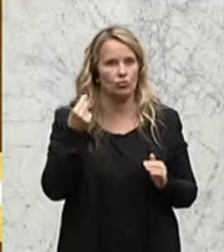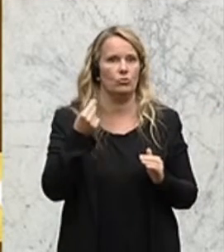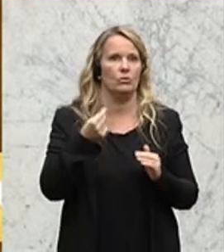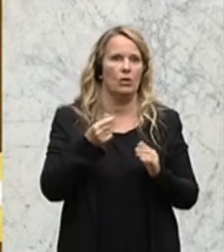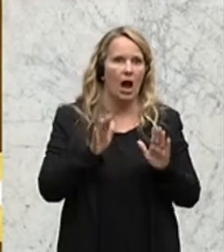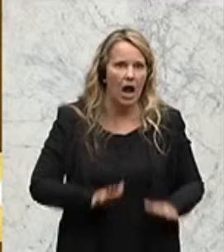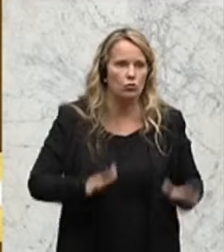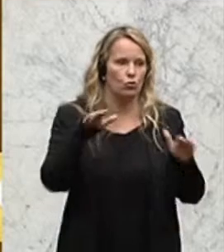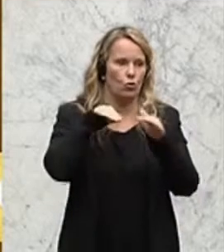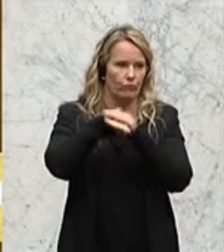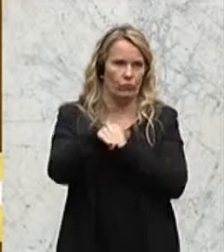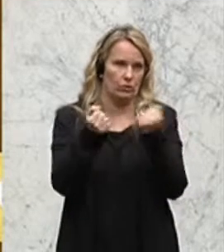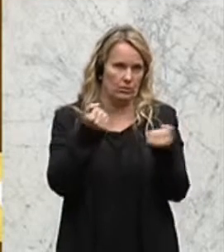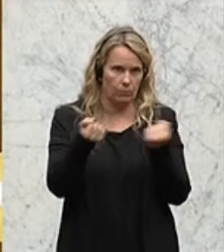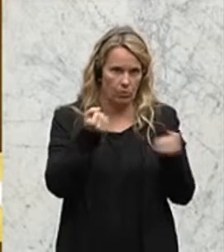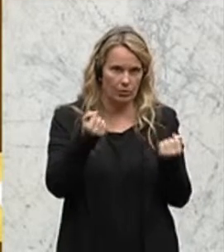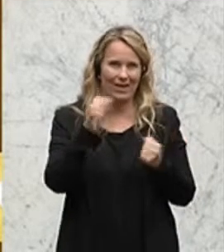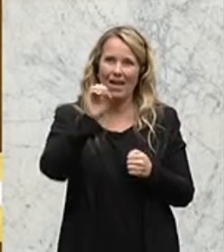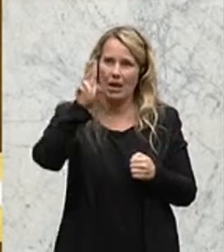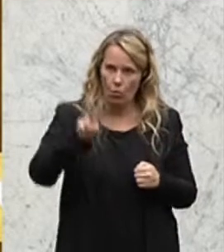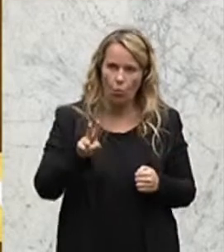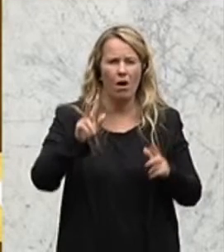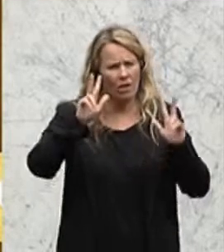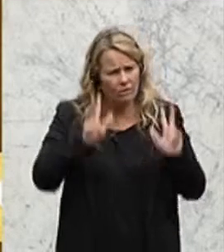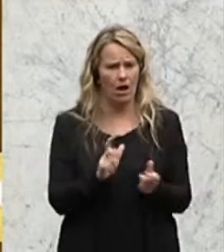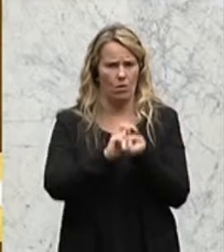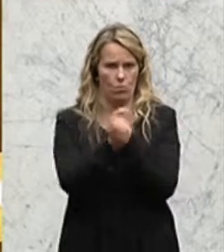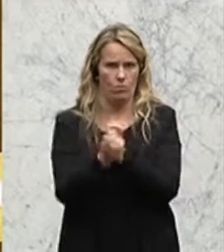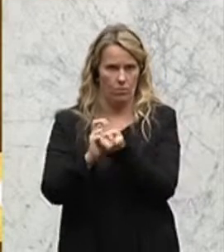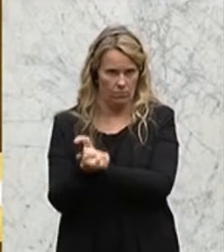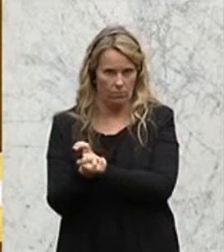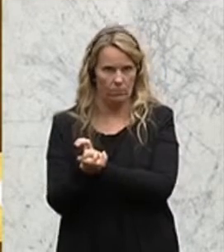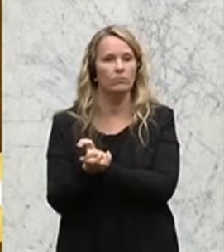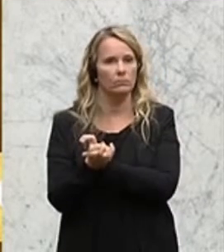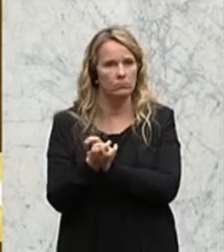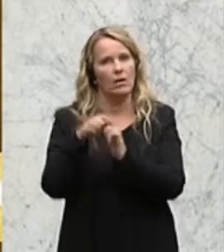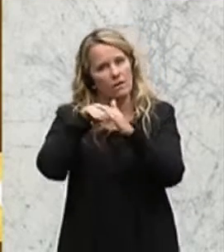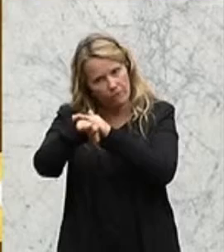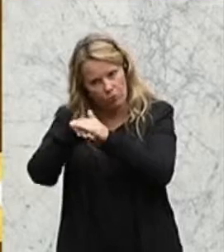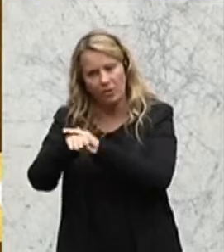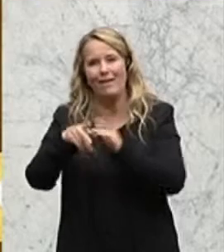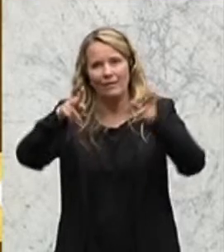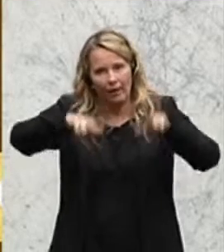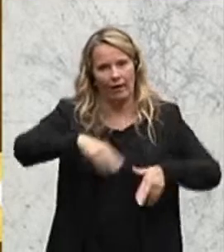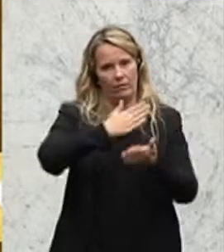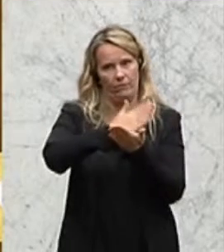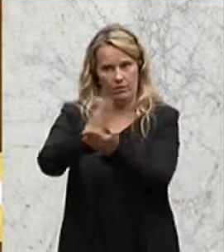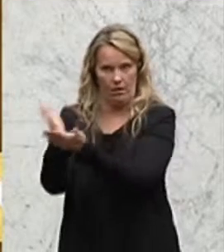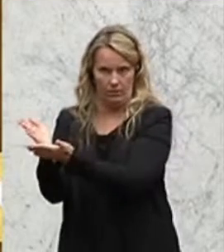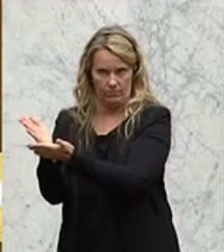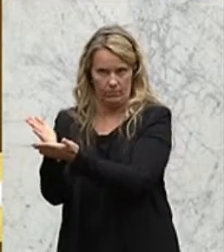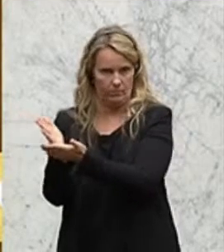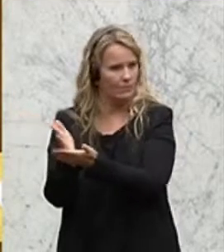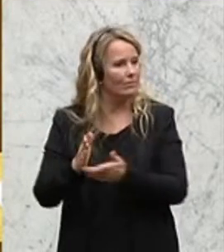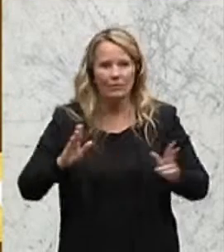Asyl- und Flüchtlingspolitik in der EU zu verwirklichen und die Flüchtlinge gerecht zu verteilen.